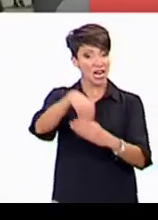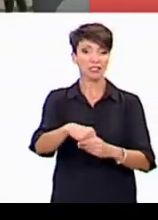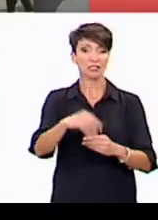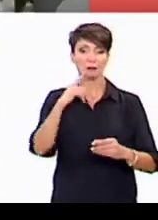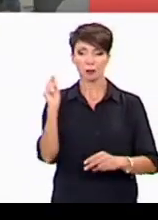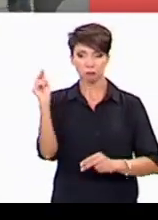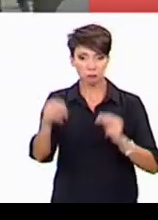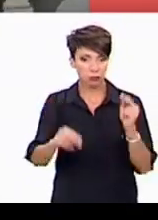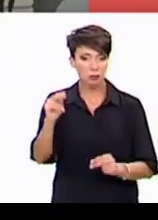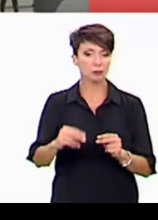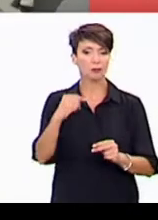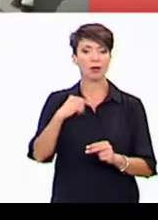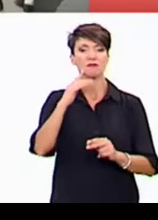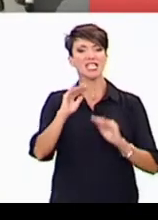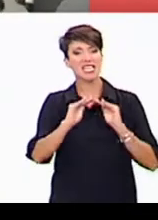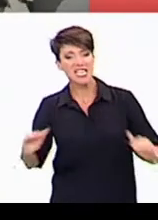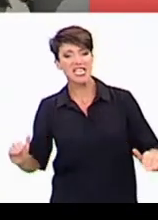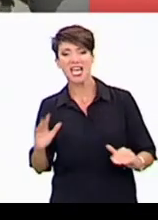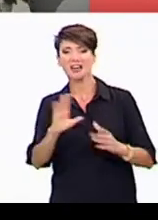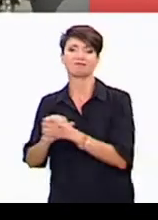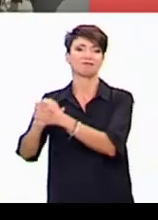ενεργώς, στη μεγάλη ιδέα μιας ειρηνικής και ενοποιημένης Ευρώπης.